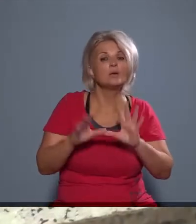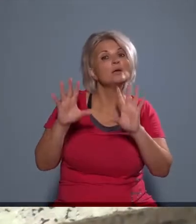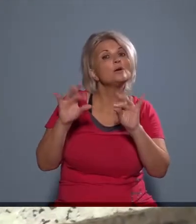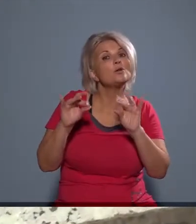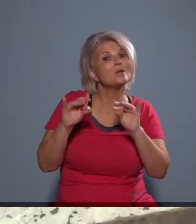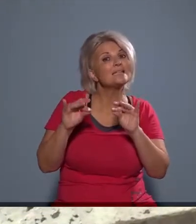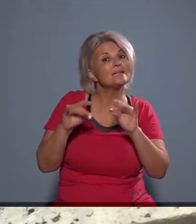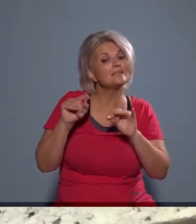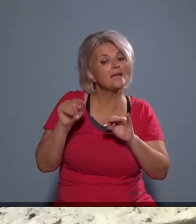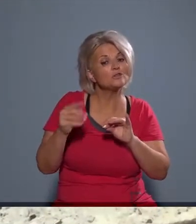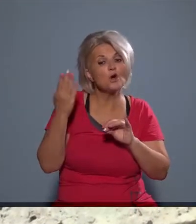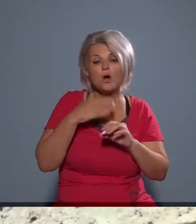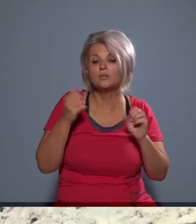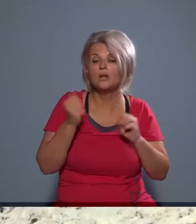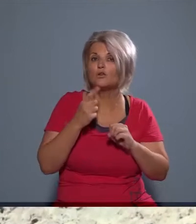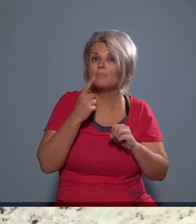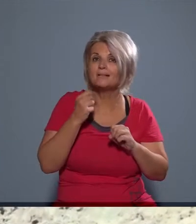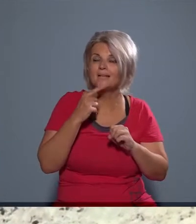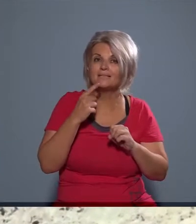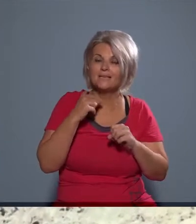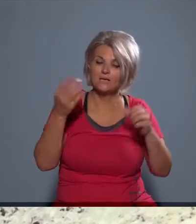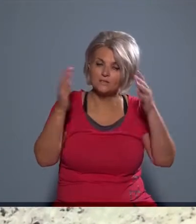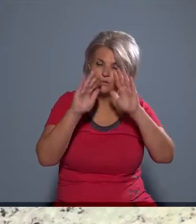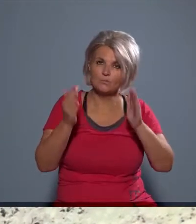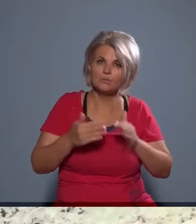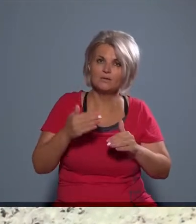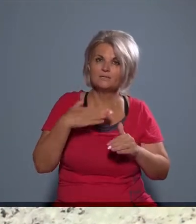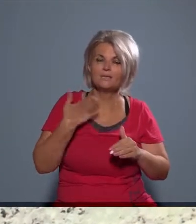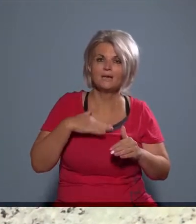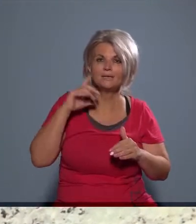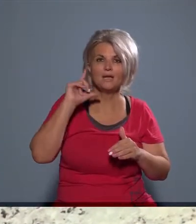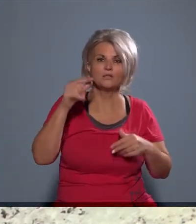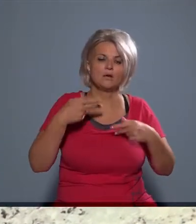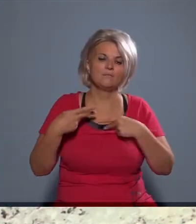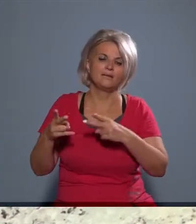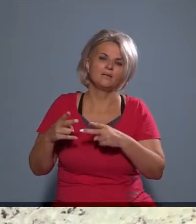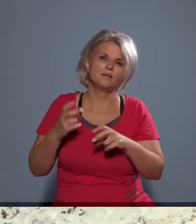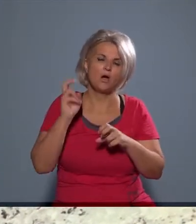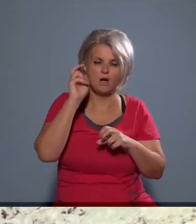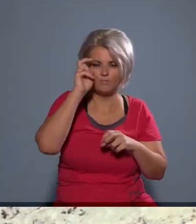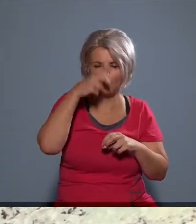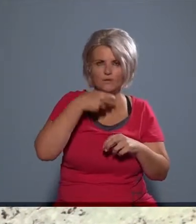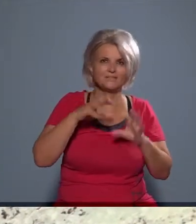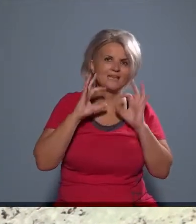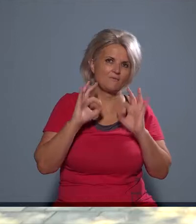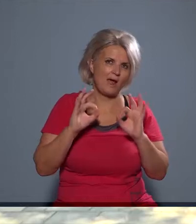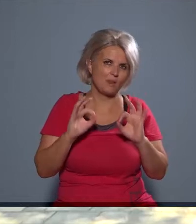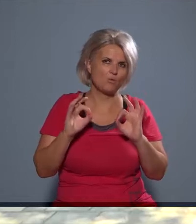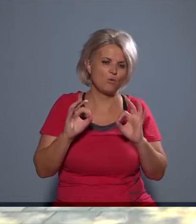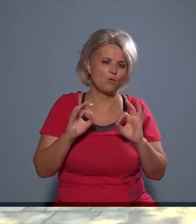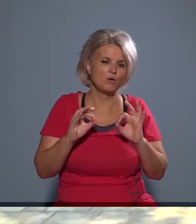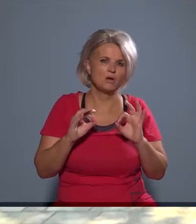És a rögzítés? Ha esetleg valakinek annyira megtetszene valamelyik kis szobrocska, hogy haza szeretné vinni? A bronz ez kiváló